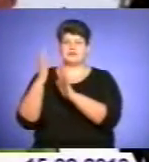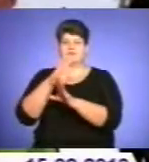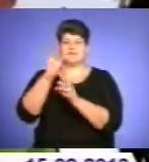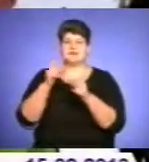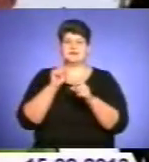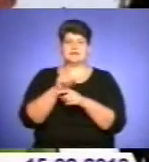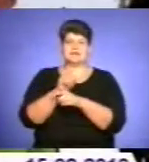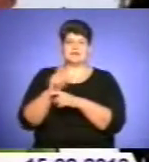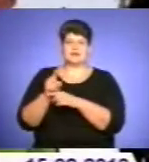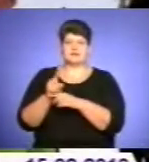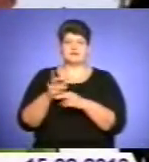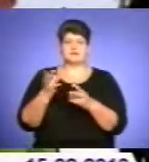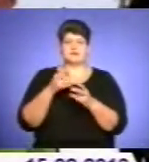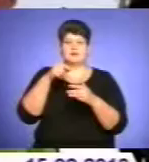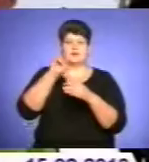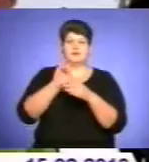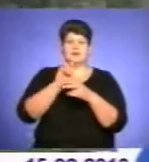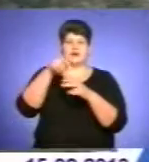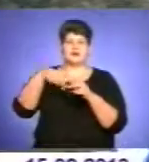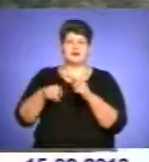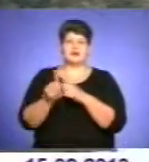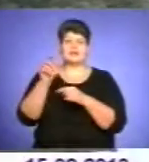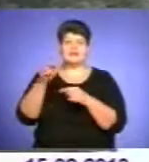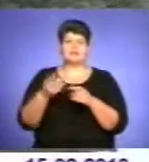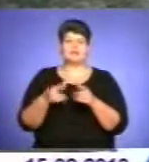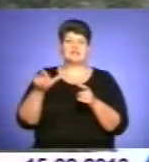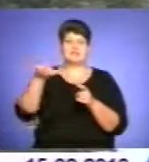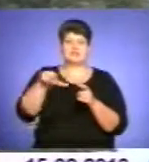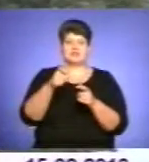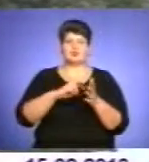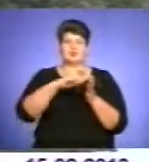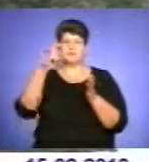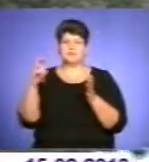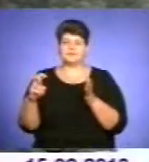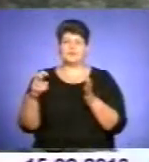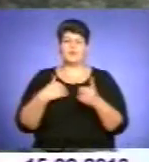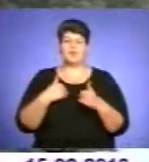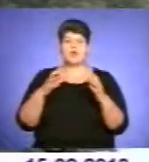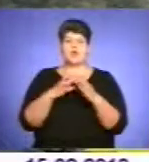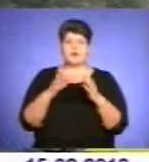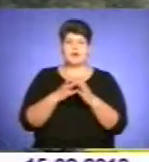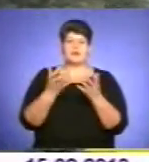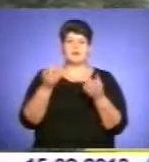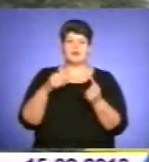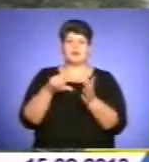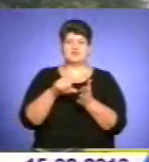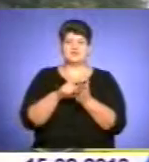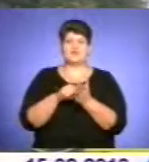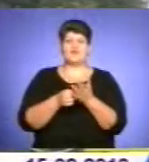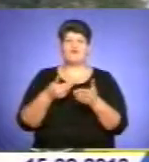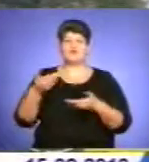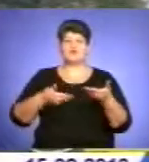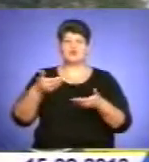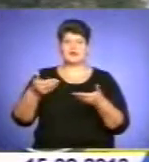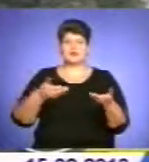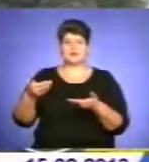річку і подолання печерних барельєфів. Моя команда брала участь у пішохідному заліку. Ми йшли